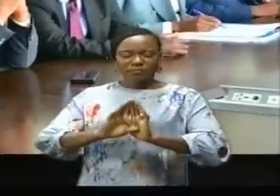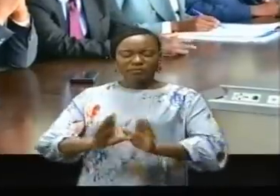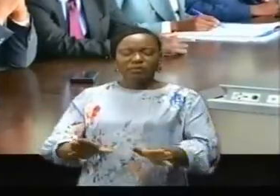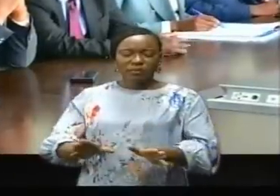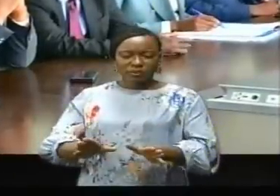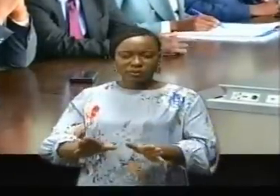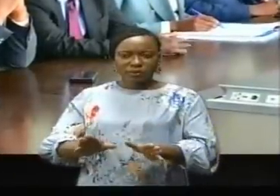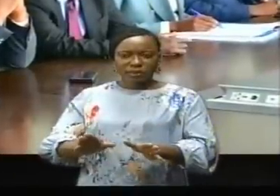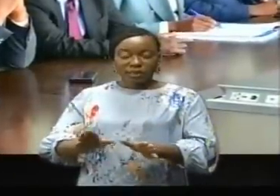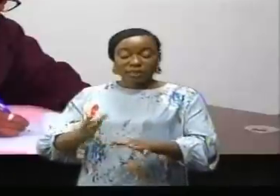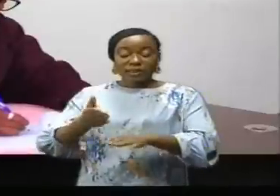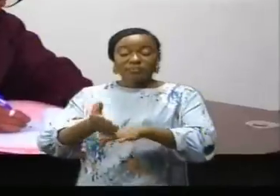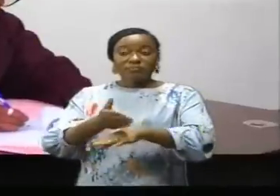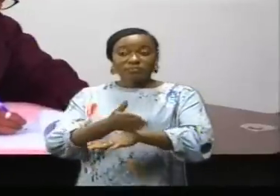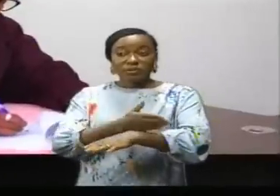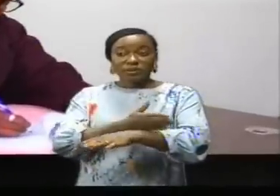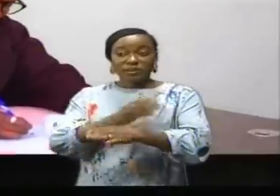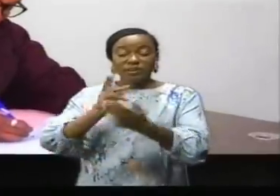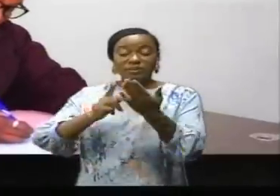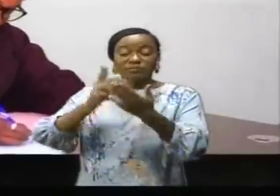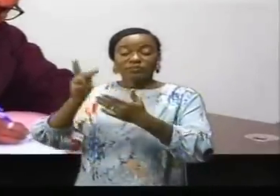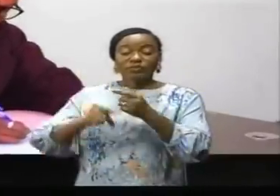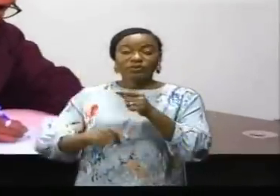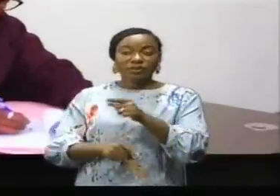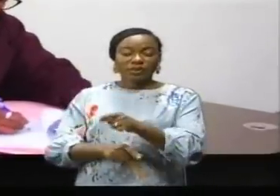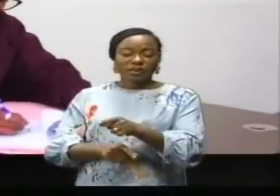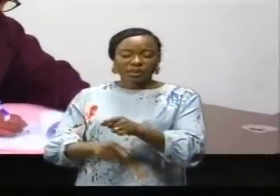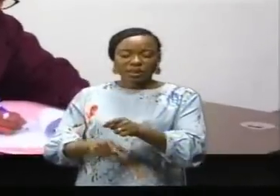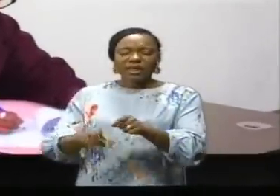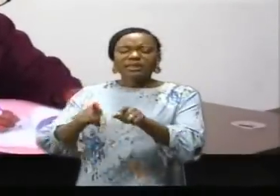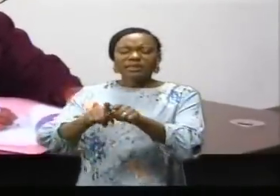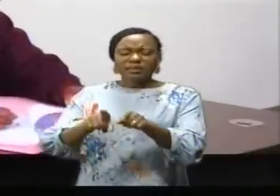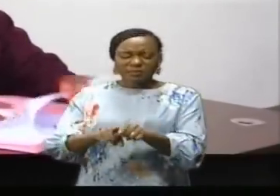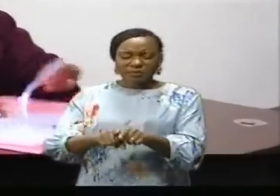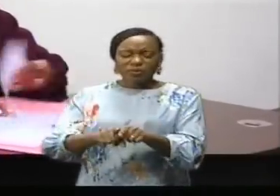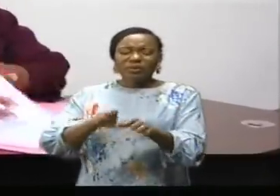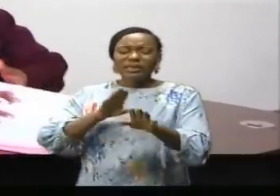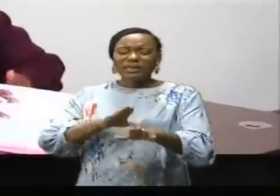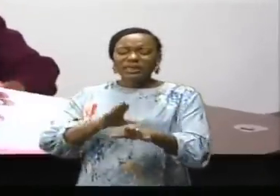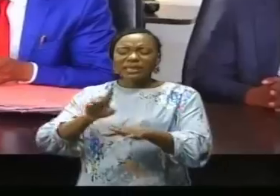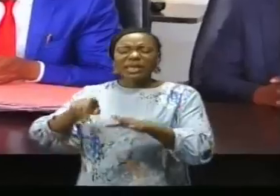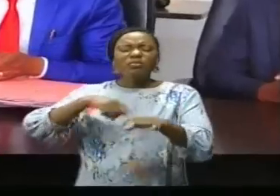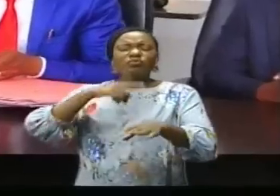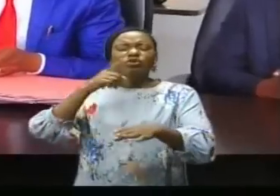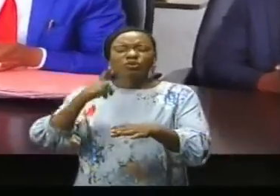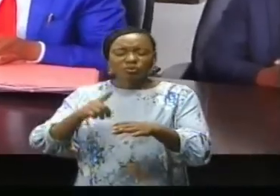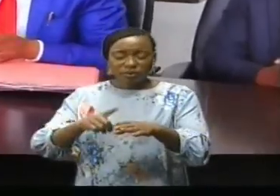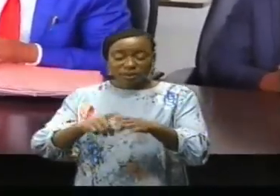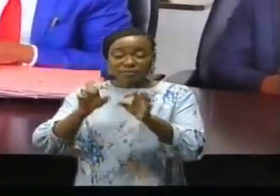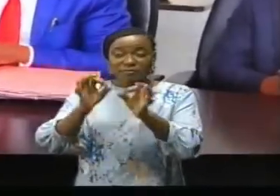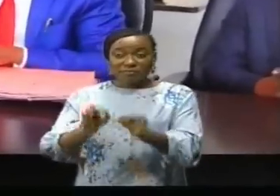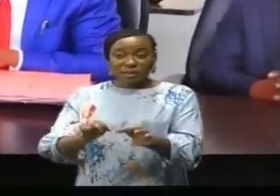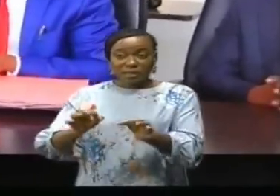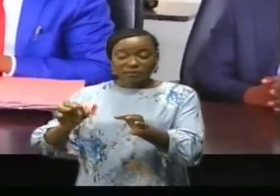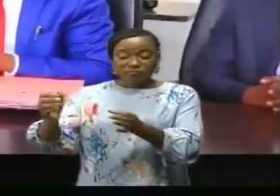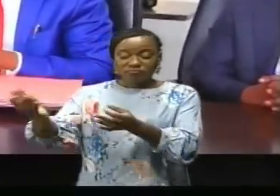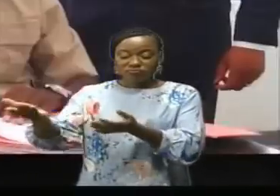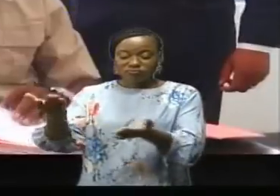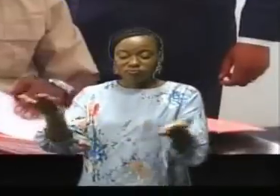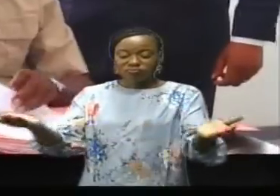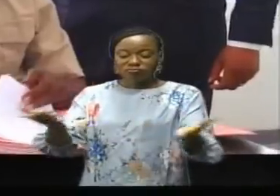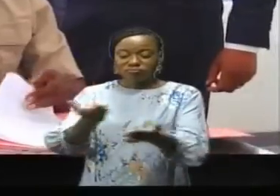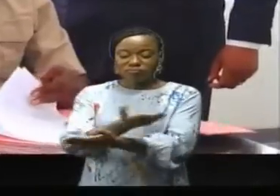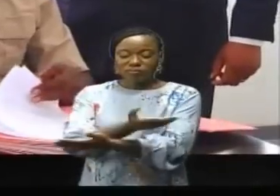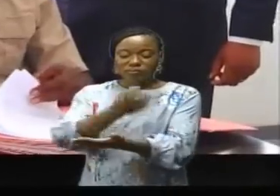'aboutissement de ce processus. Puis est venu le moment tant attendu, savoir la signature du protocole d'accord par le gouvernement provincial et le